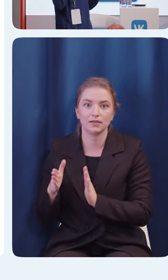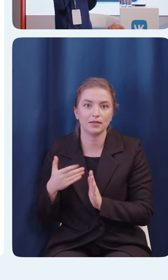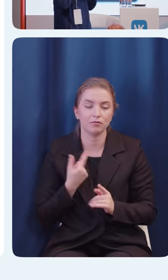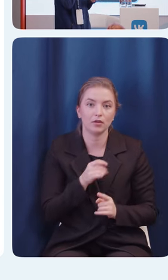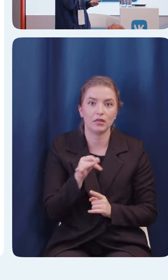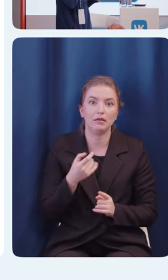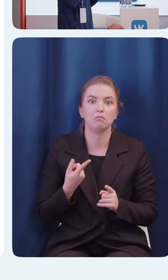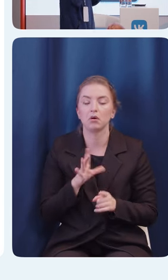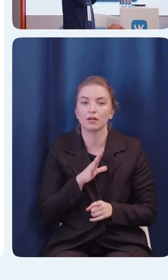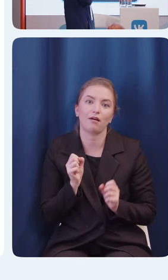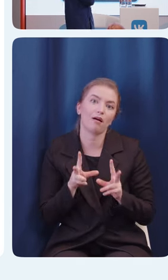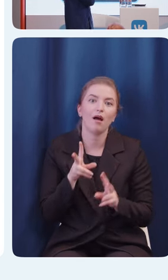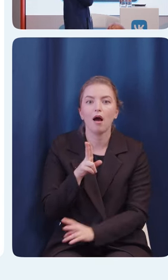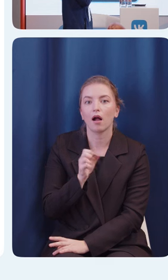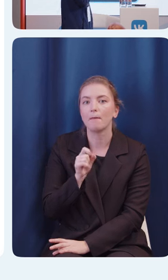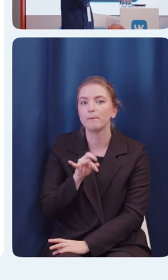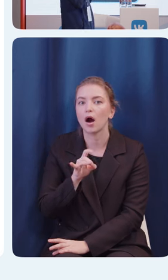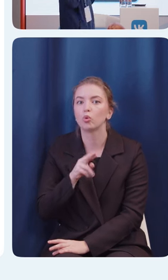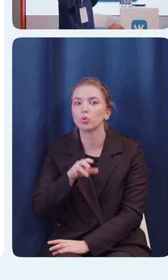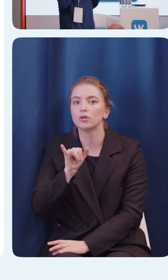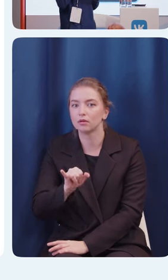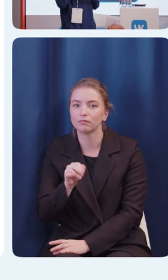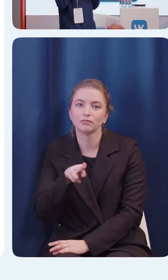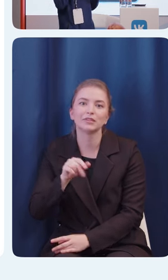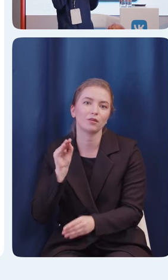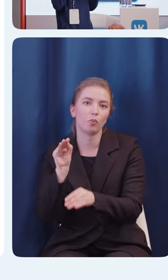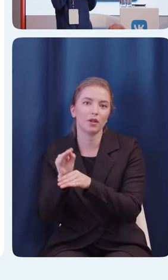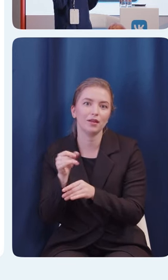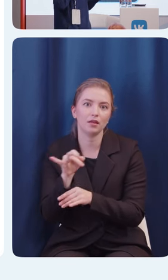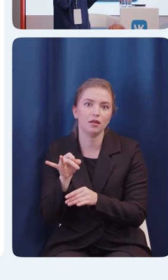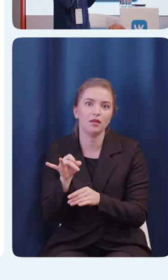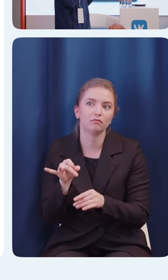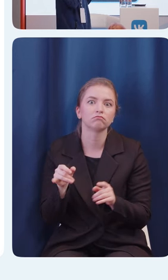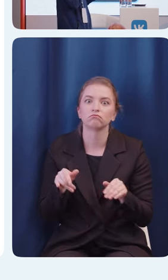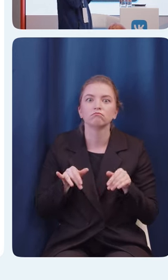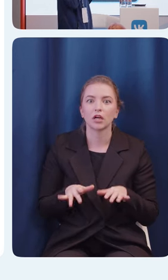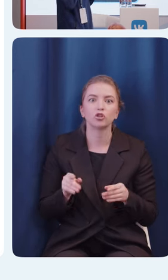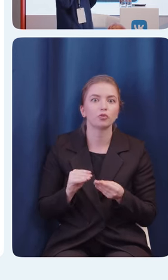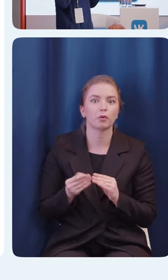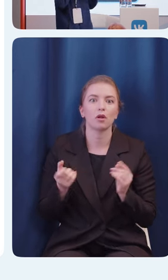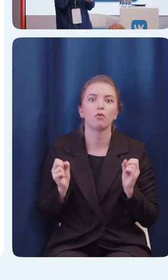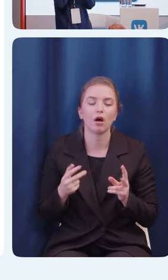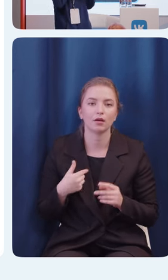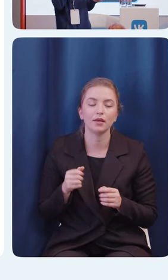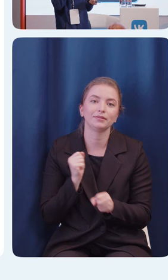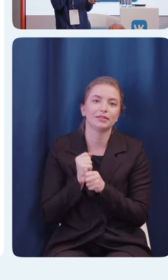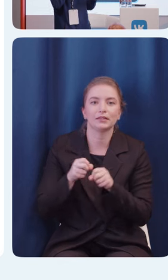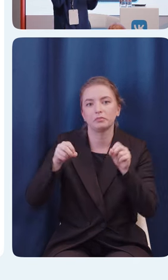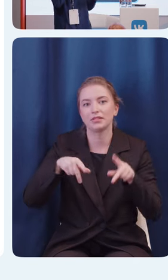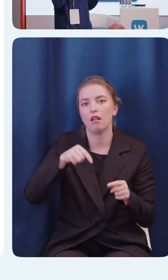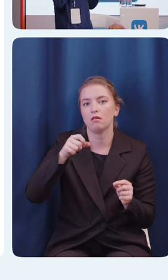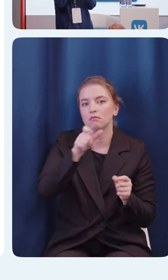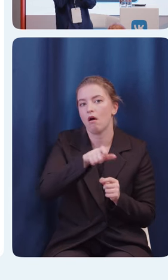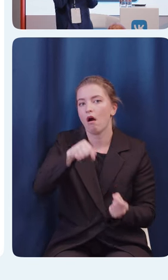compound rowble. И для решения этого вопроса я написал custom view с использованием edit text